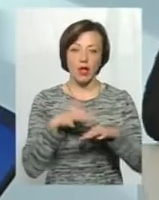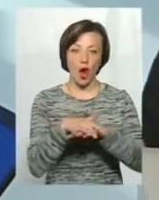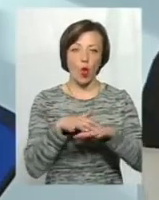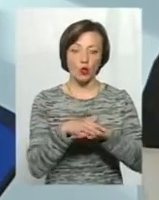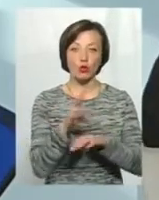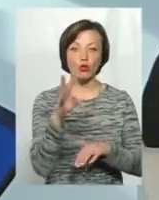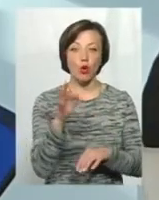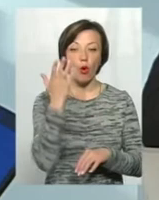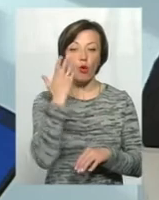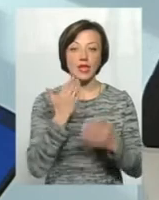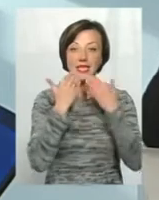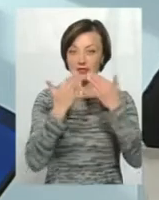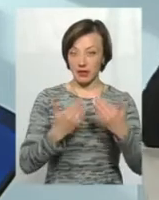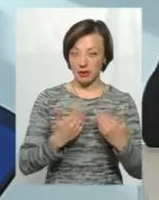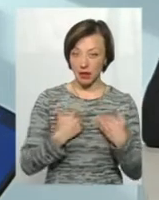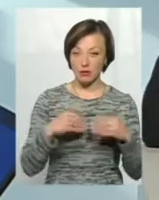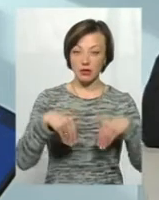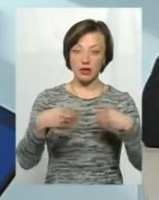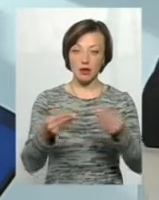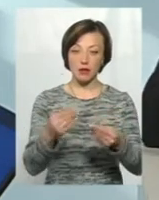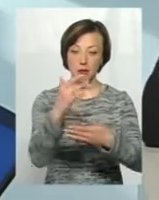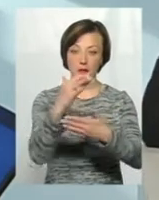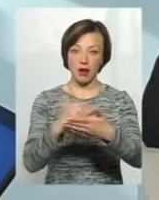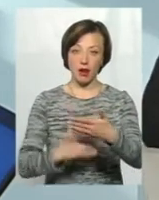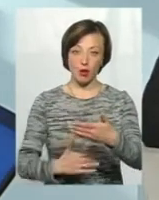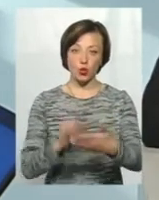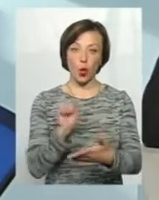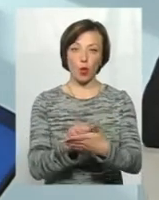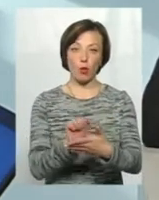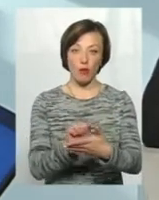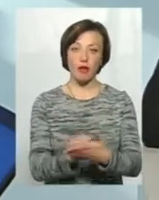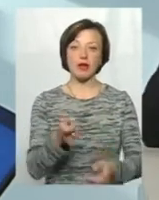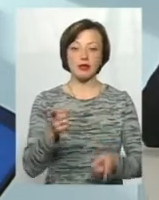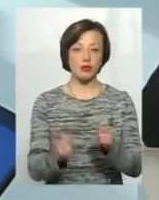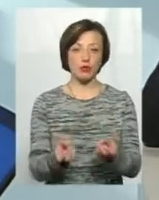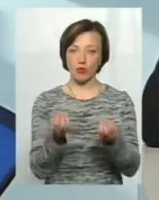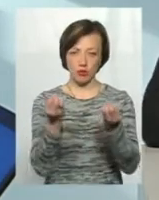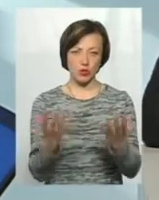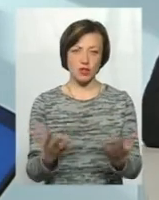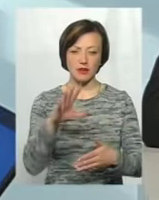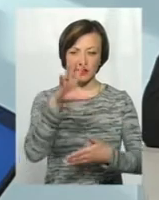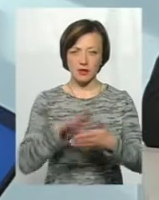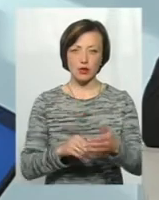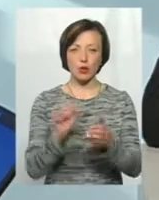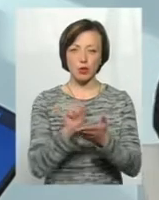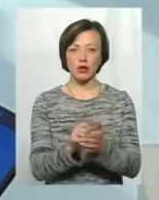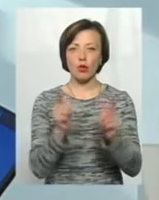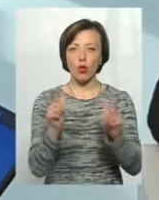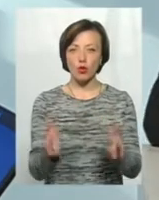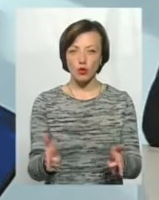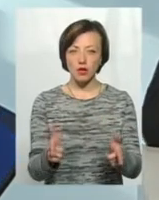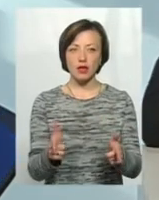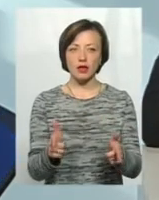момент звернення до нас ми даємо той перелік, мінімальний перелік документів, він дійсно не складний, ці документи всі є готові спеціально, крім